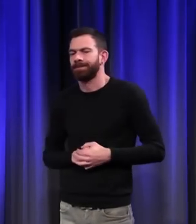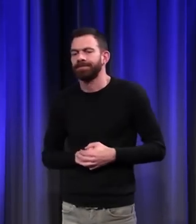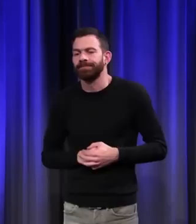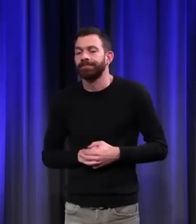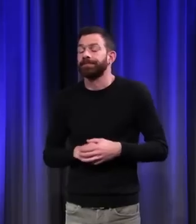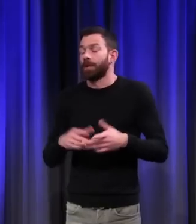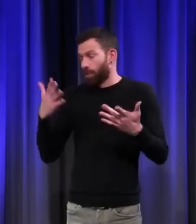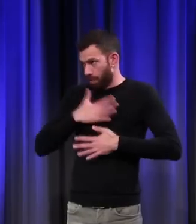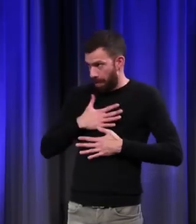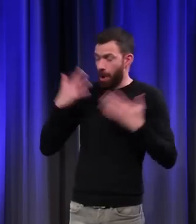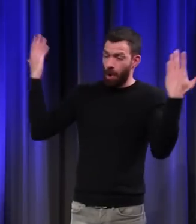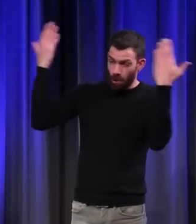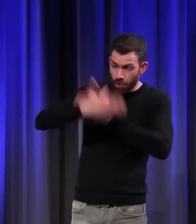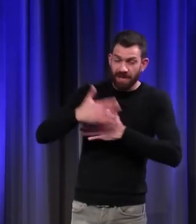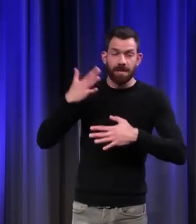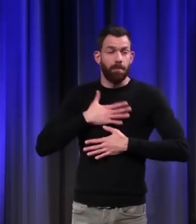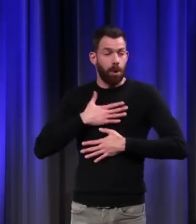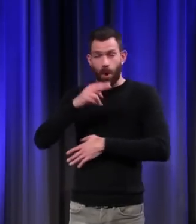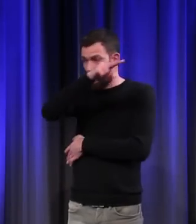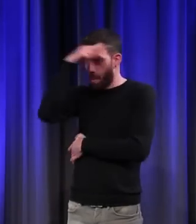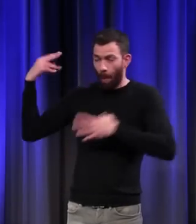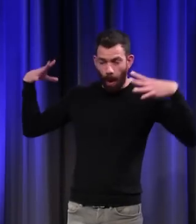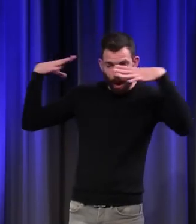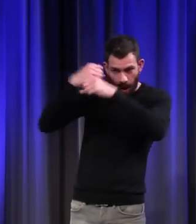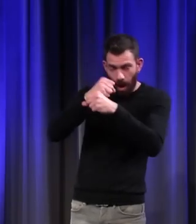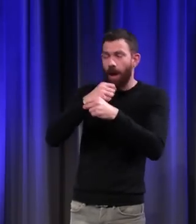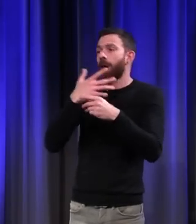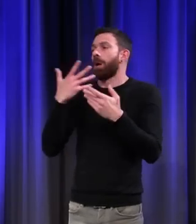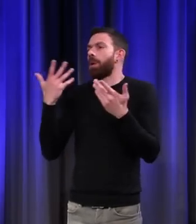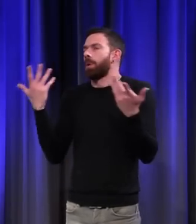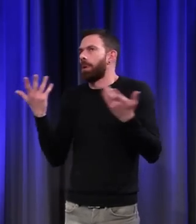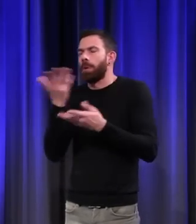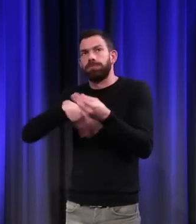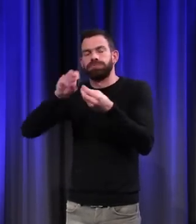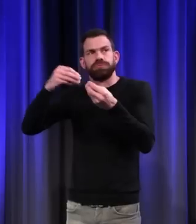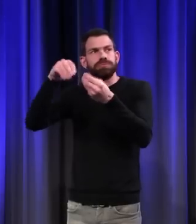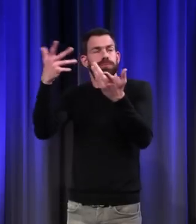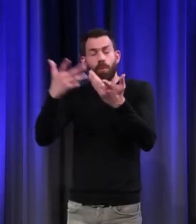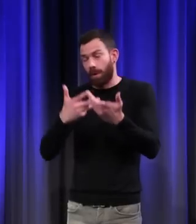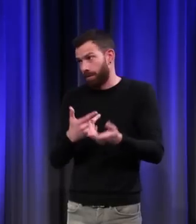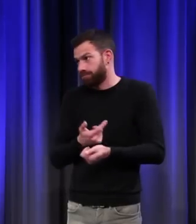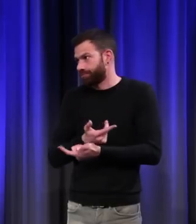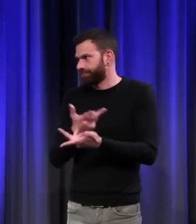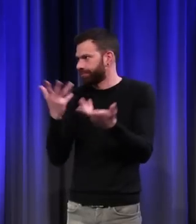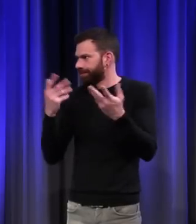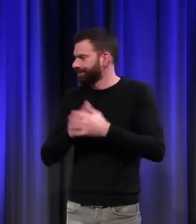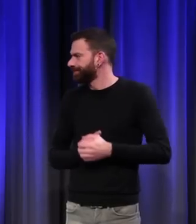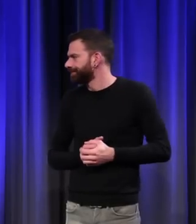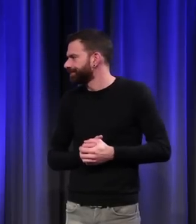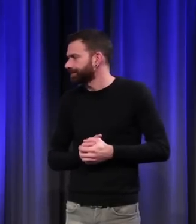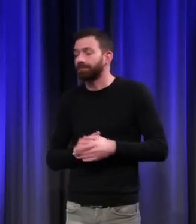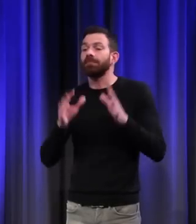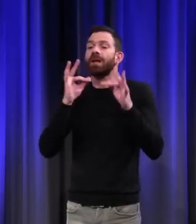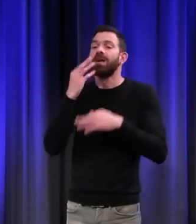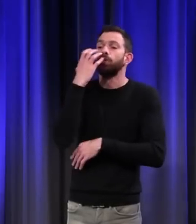Peur de la nuit, des ténèbres. Qu'est-ce qu'on peut dire encore ? Beaucoup de choses. En matière de chaud